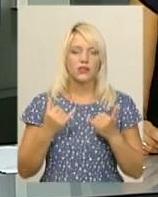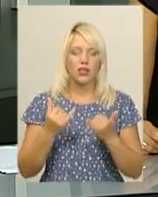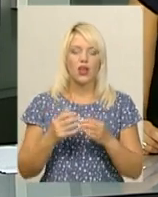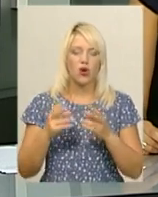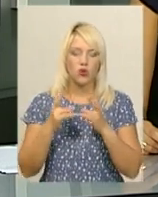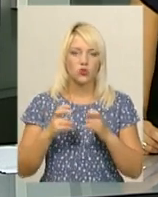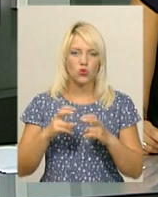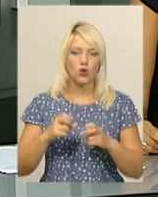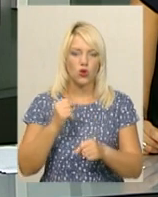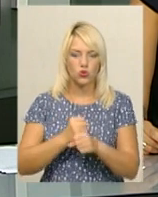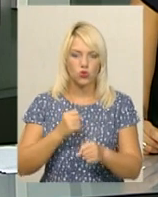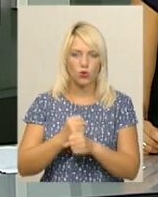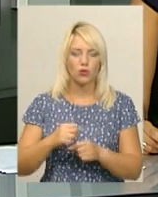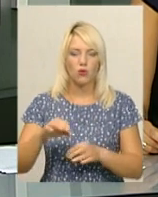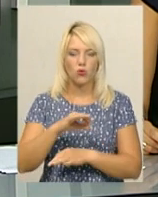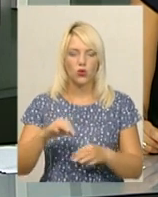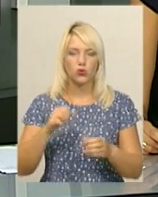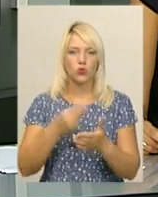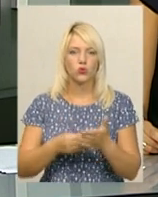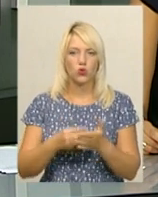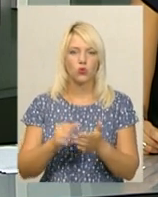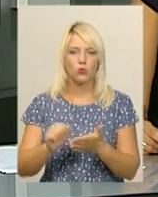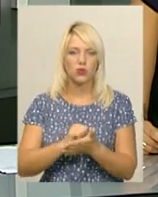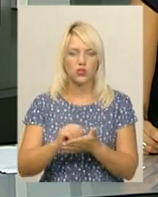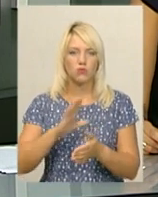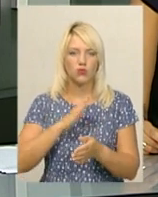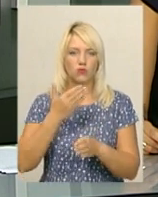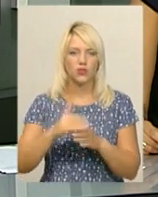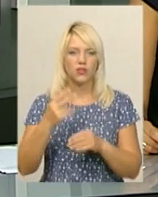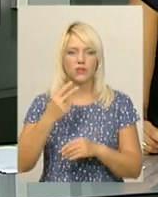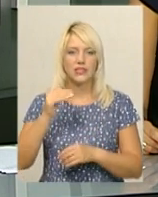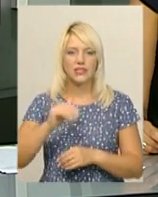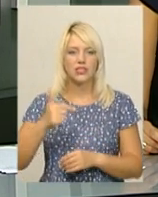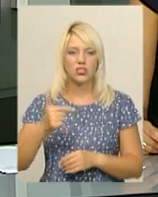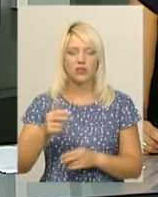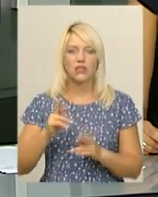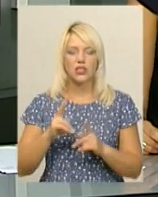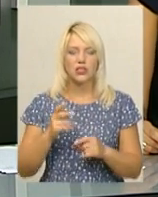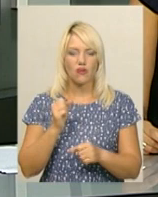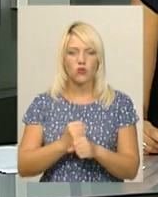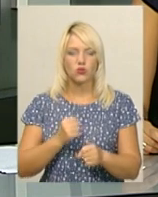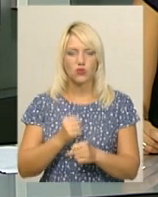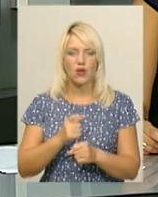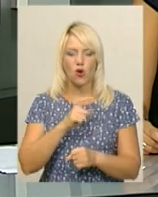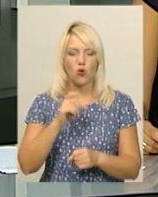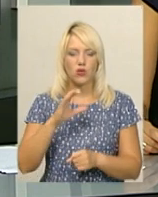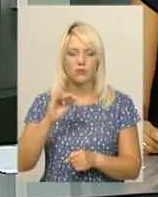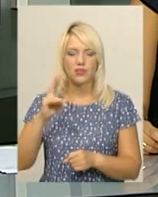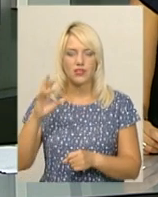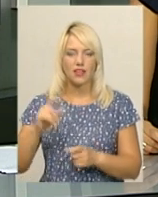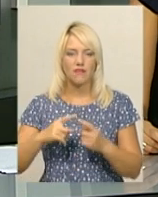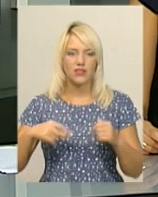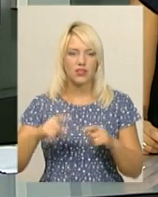розробки проєктно-кошторисної документації з міського бюджету виділили 20 тисяч гривень. Про те, як функціонуватиме хоспісне відділення,